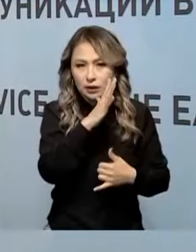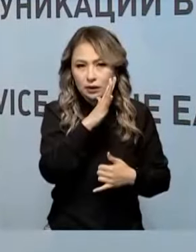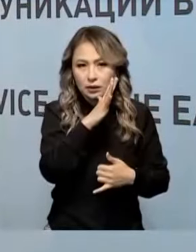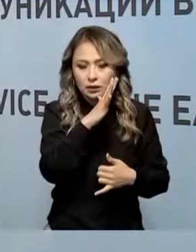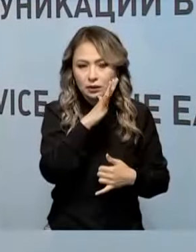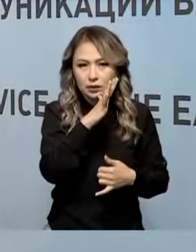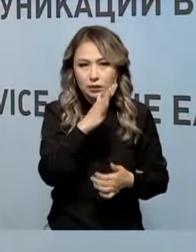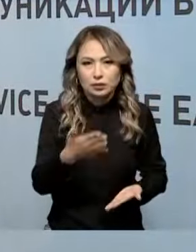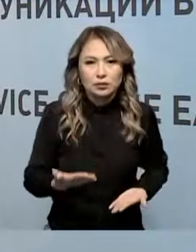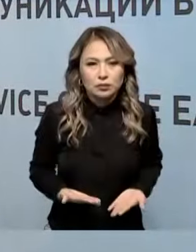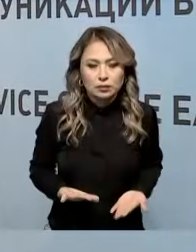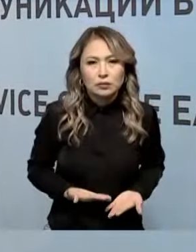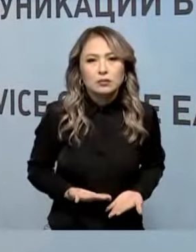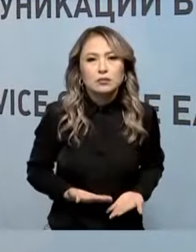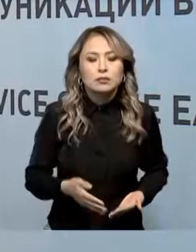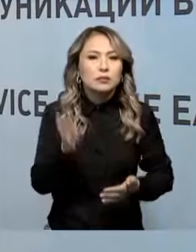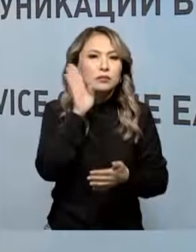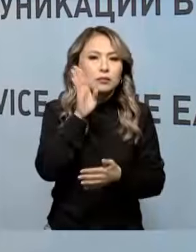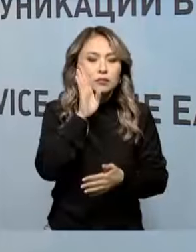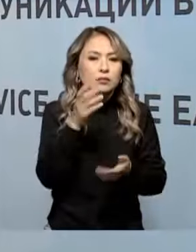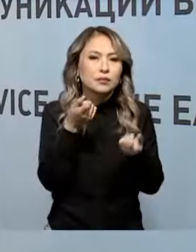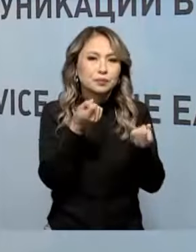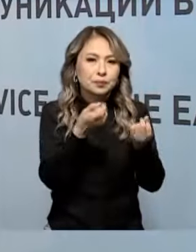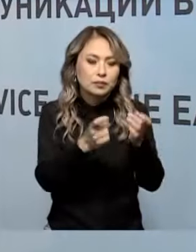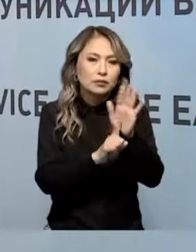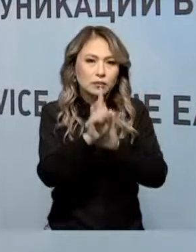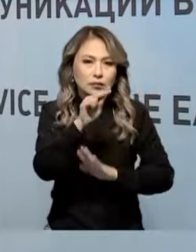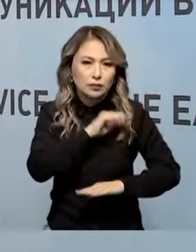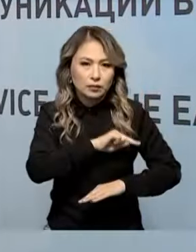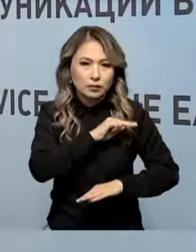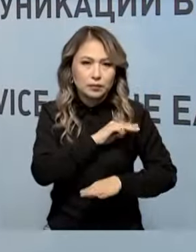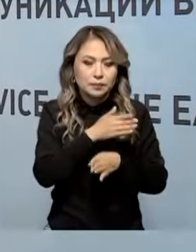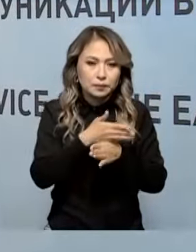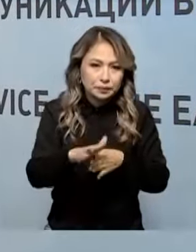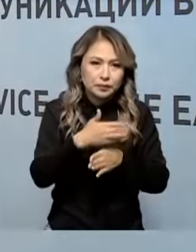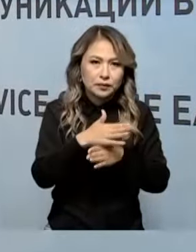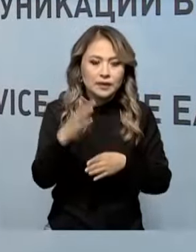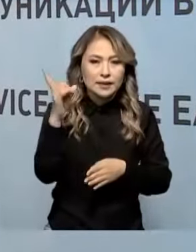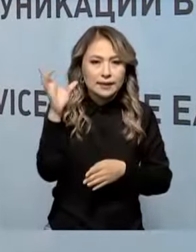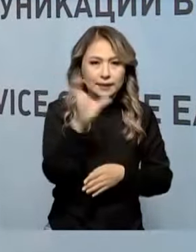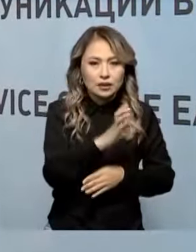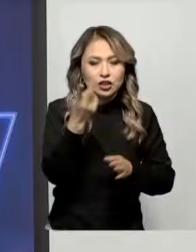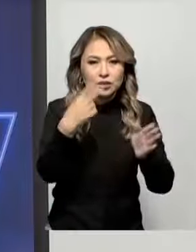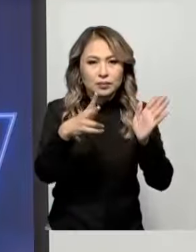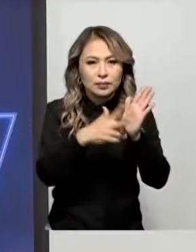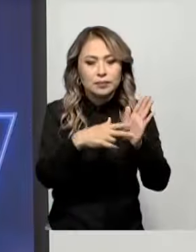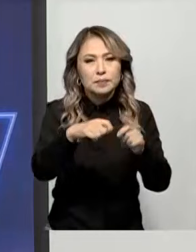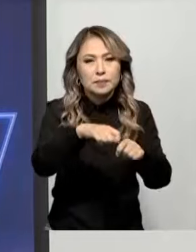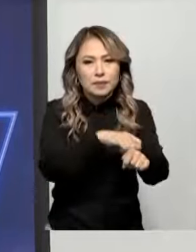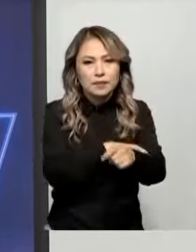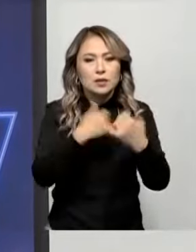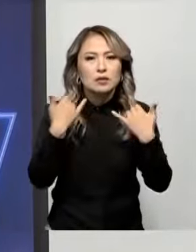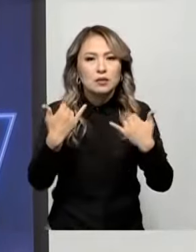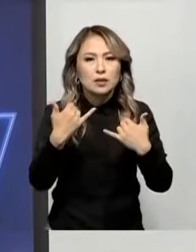қазіргі кезде біз ұны су қазір тастау жұмыстар бастап жатырмыз, алтқарып жатырмыз секундына 28 метр көп секунды қазір